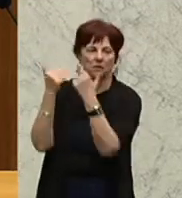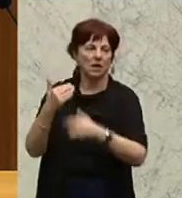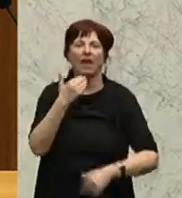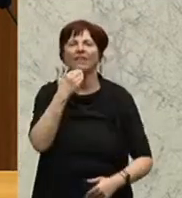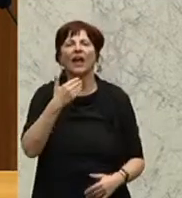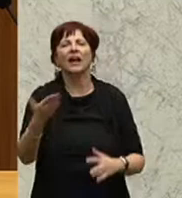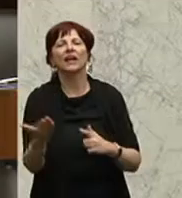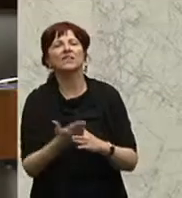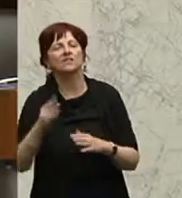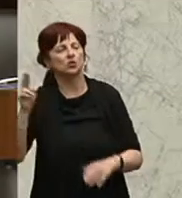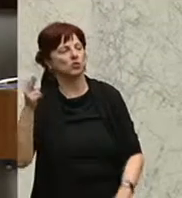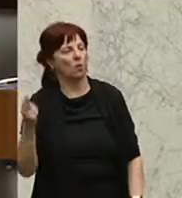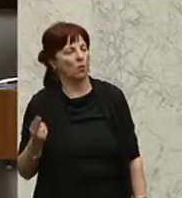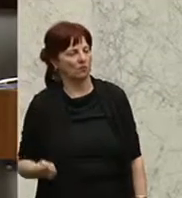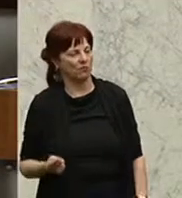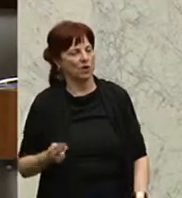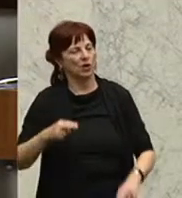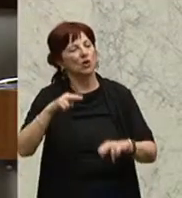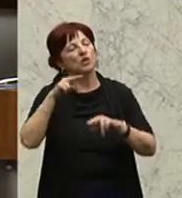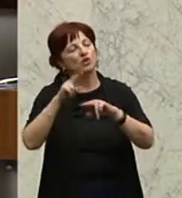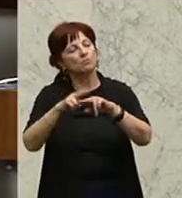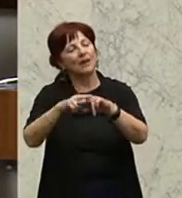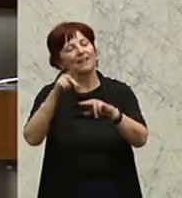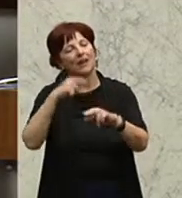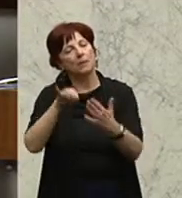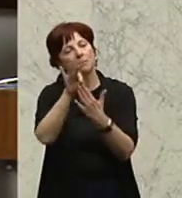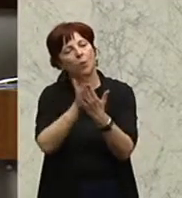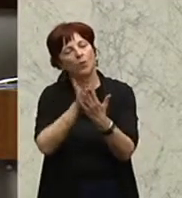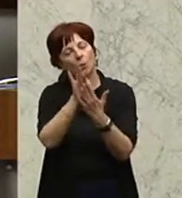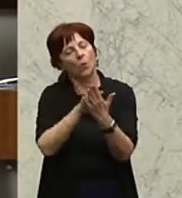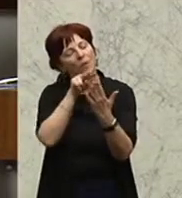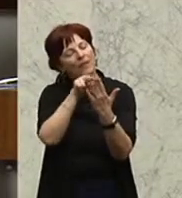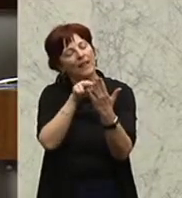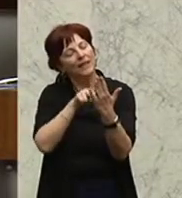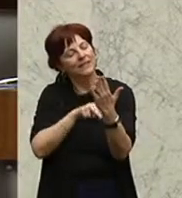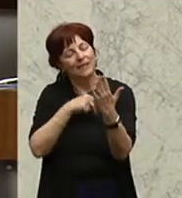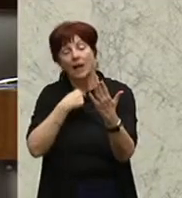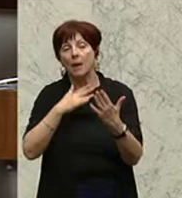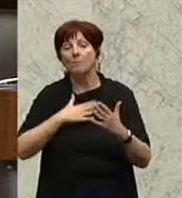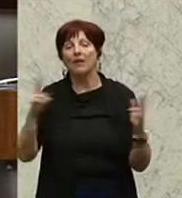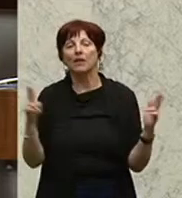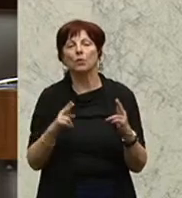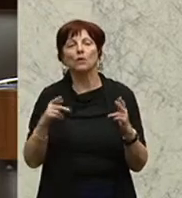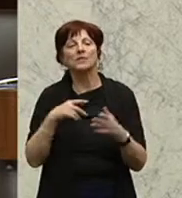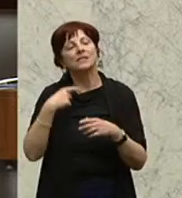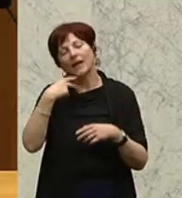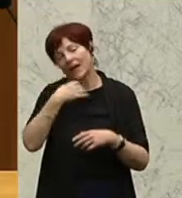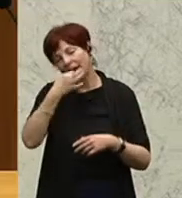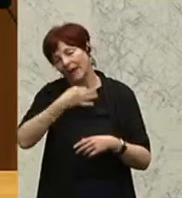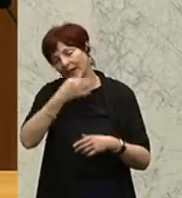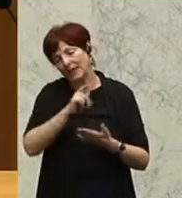die Zwischenrufe. Ich werde sie mir dann im Protokoll anschauen, wenn Sie erlauben. Ich will meine kurze Redezeit nicht damit vergeuden.